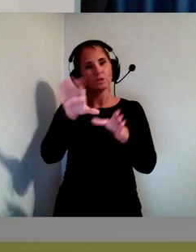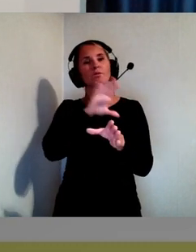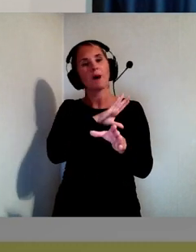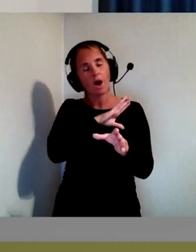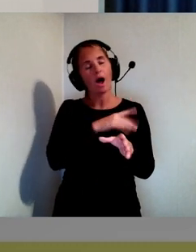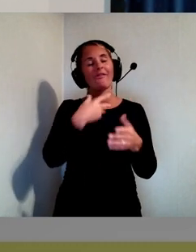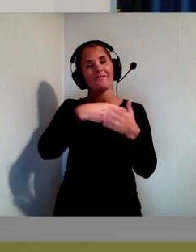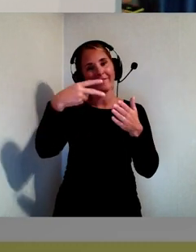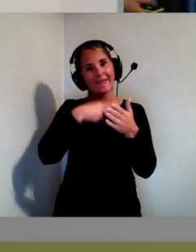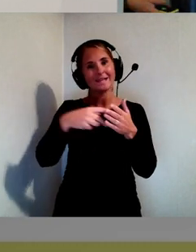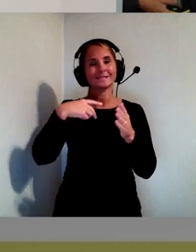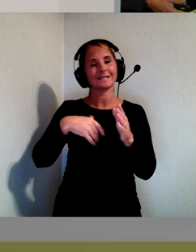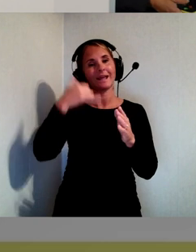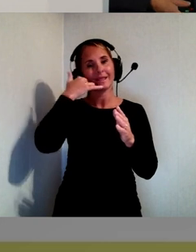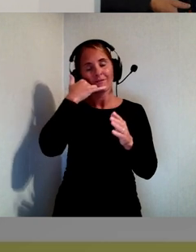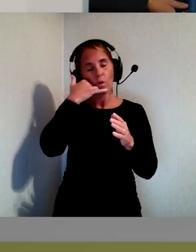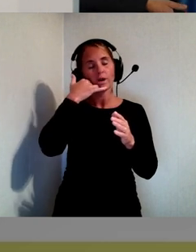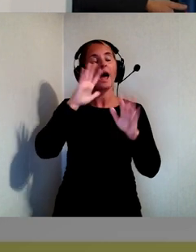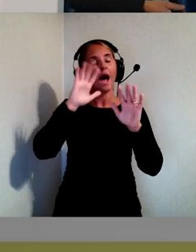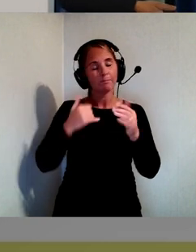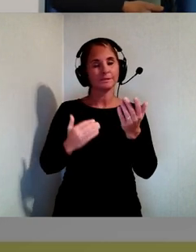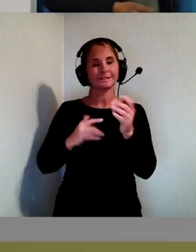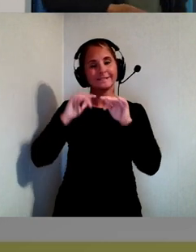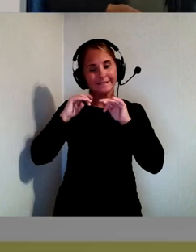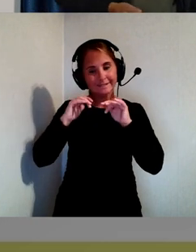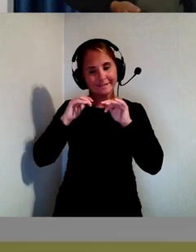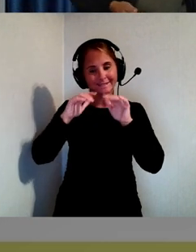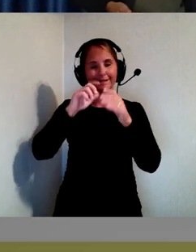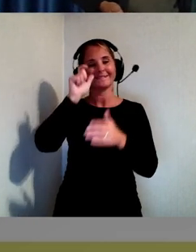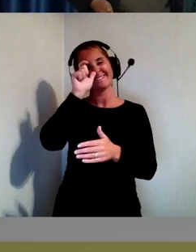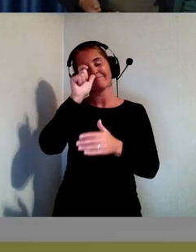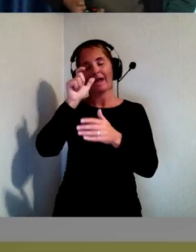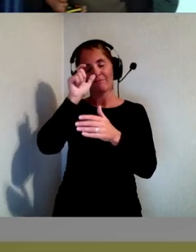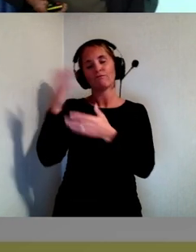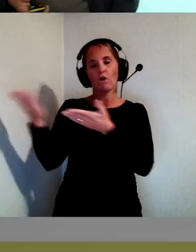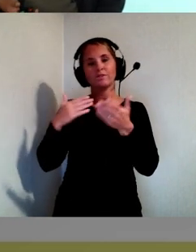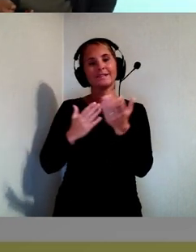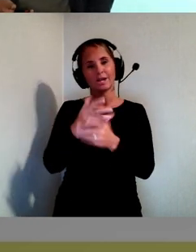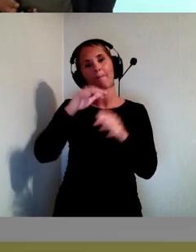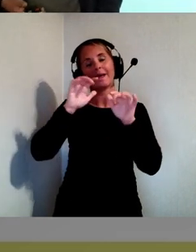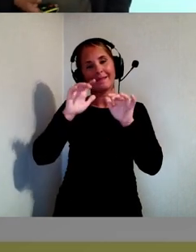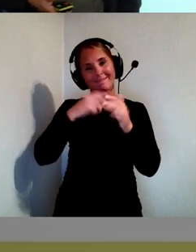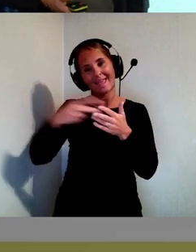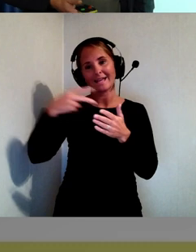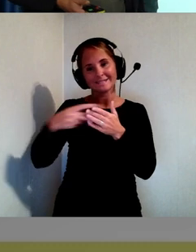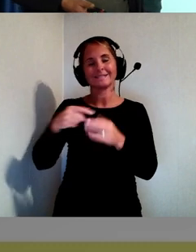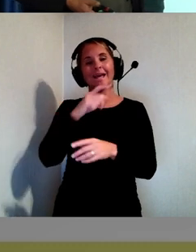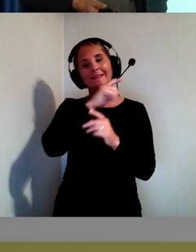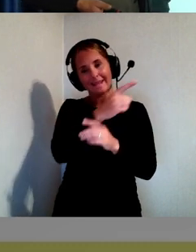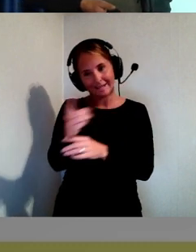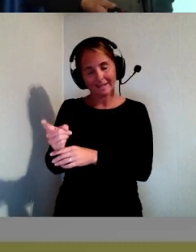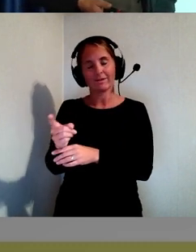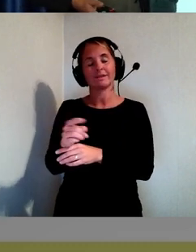enligt medicinstekniska direktivet. Och så har man gått via en förmedlingstjänst som Post- och